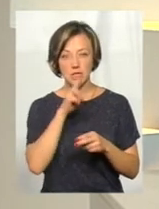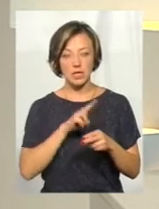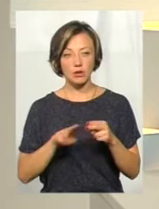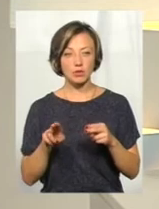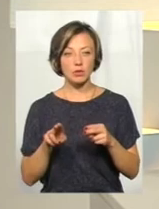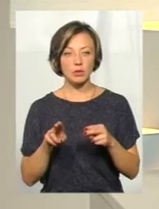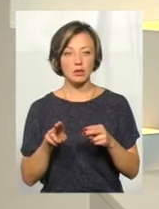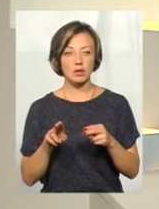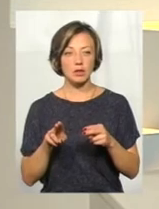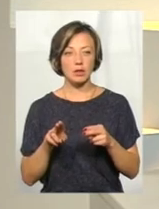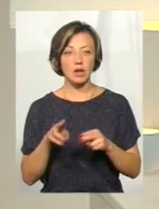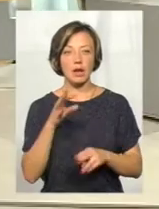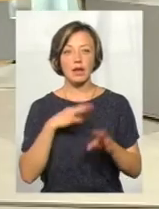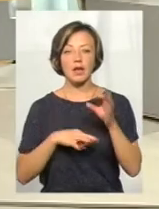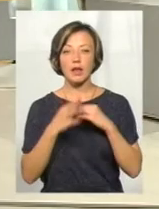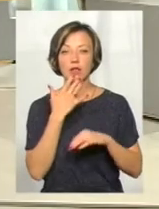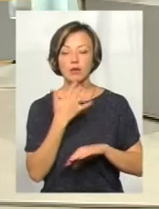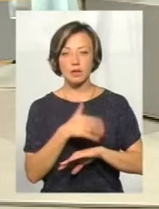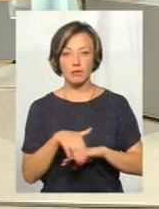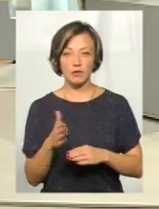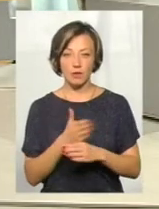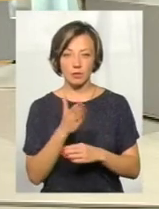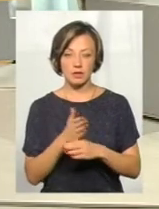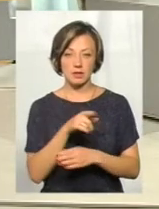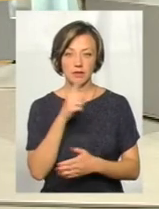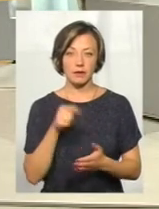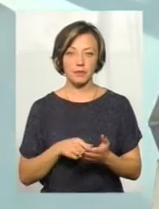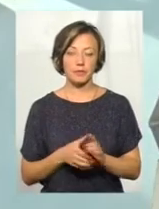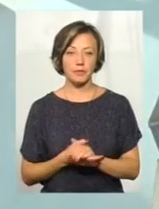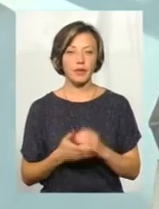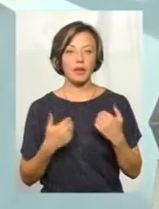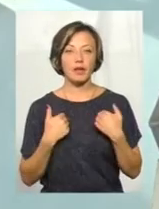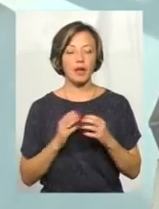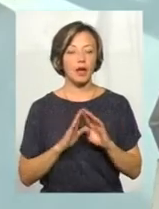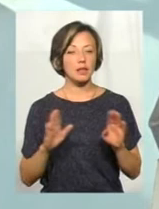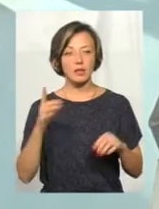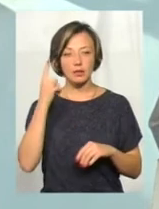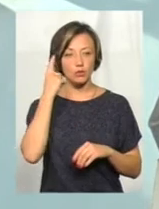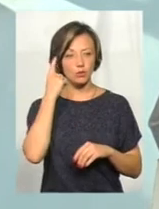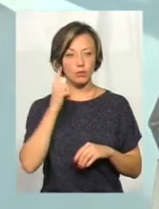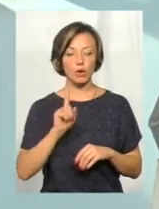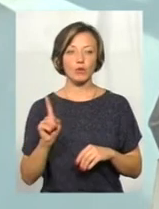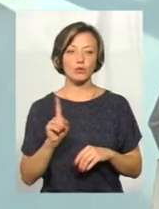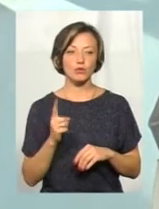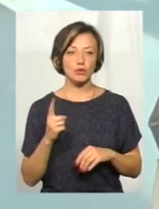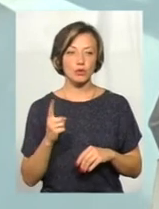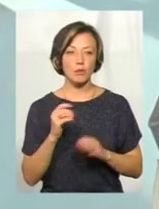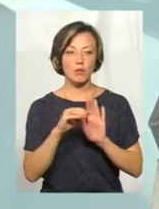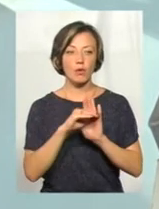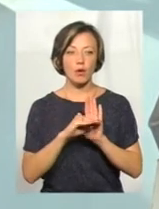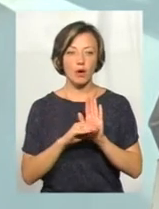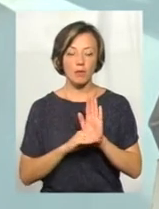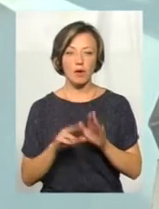саме ліки іноземного виробництва? Я не думаю, тому що програма